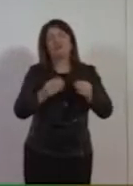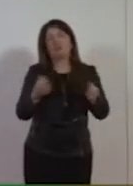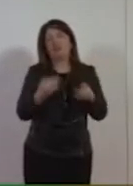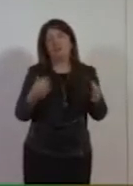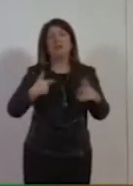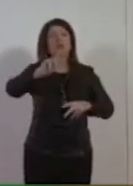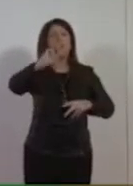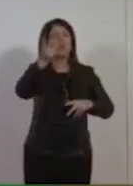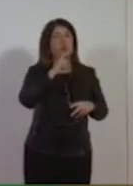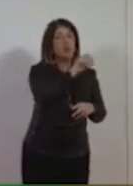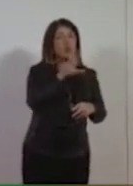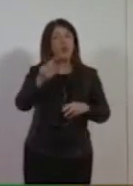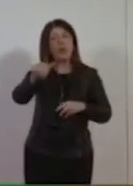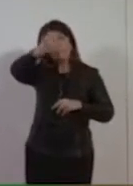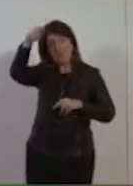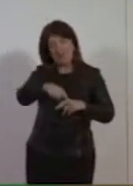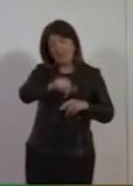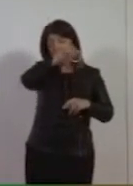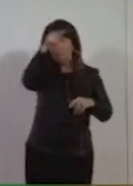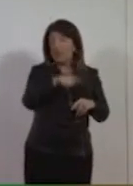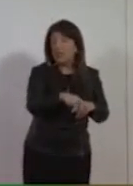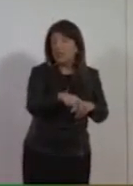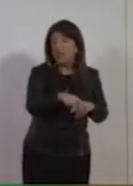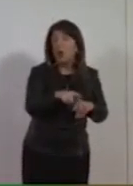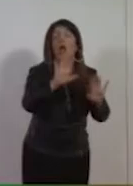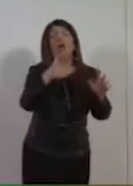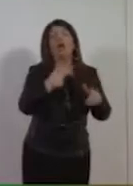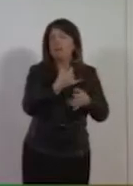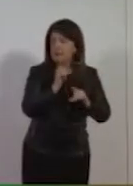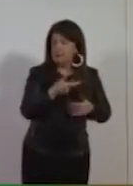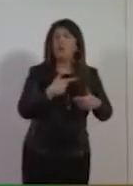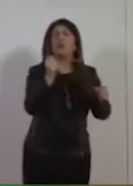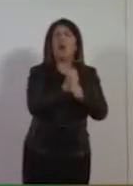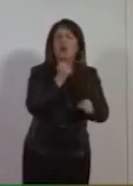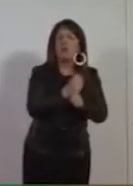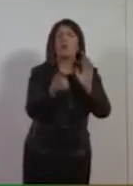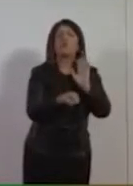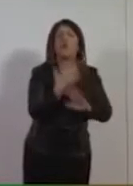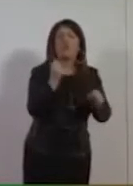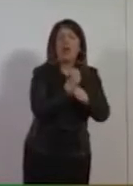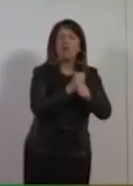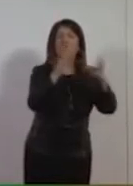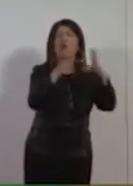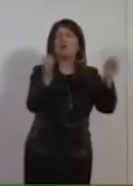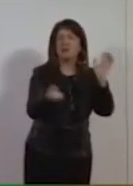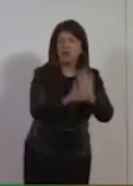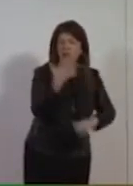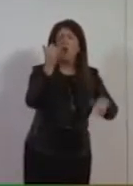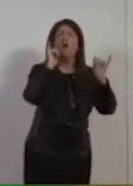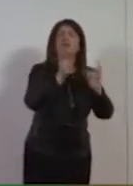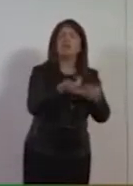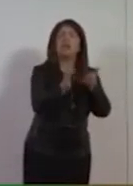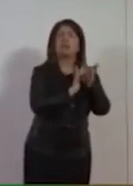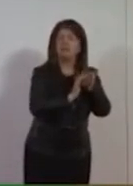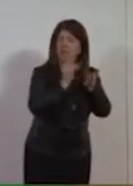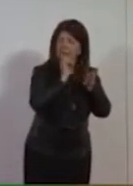Qui abbiamo giustamente molto parlato dei nuovi lavori, gli start-up, la digitalizzazione. Sono d'accordissimo.